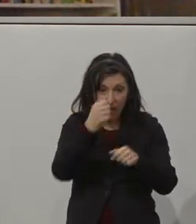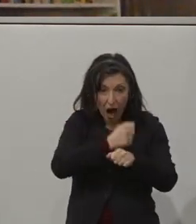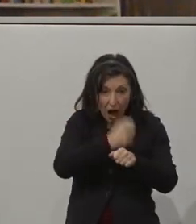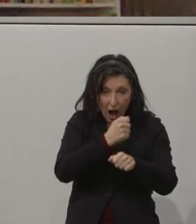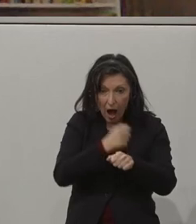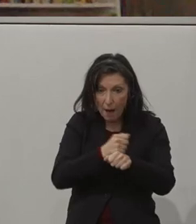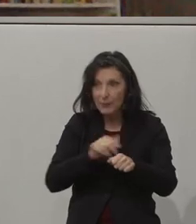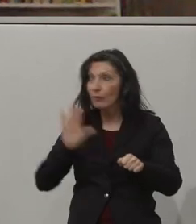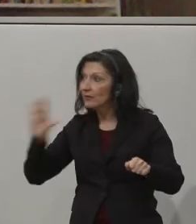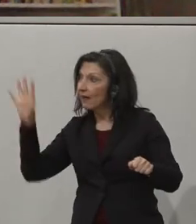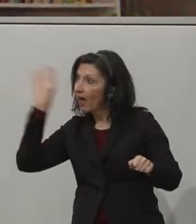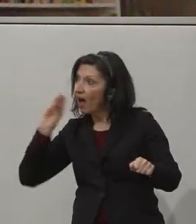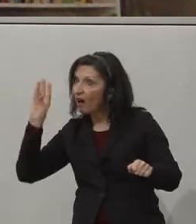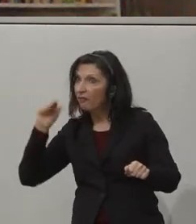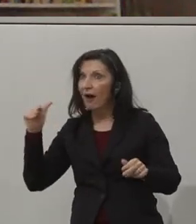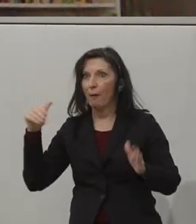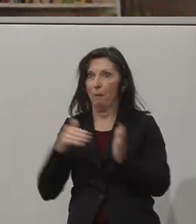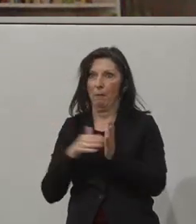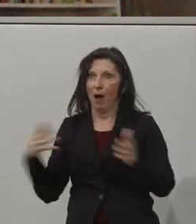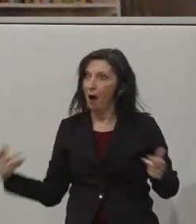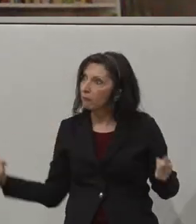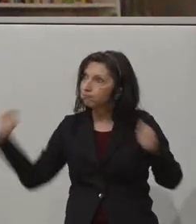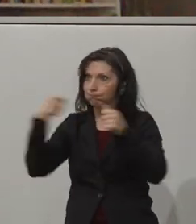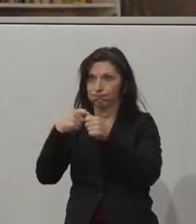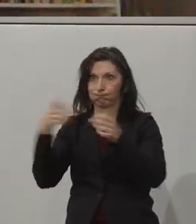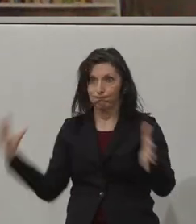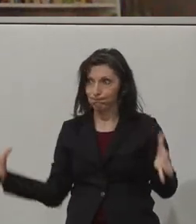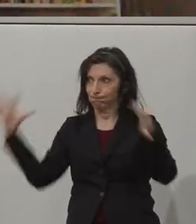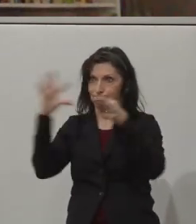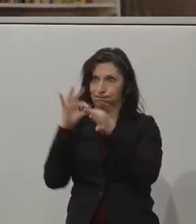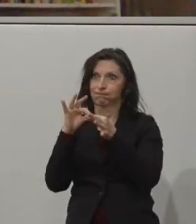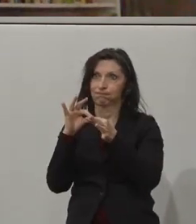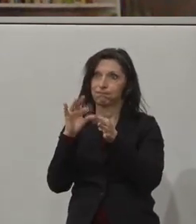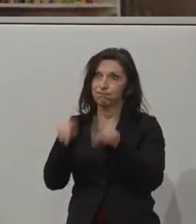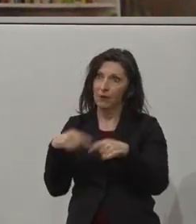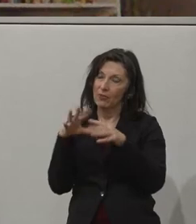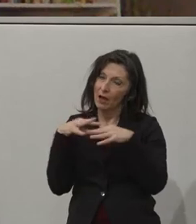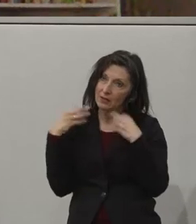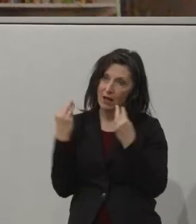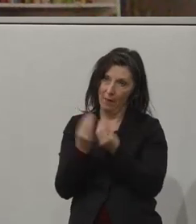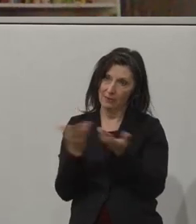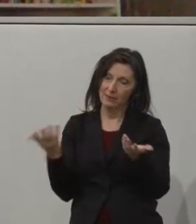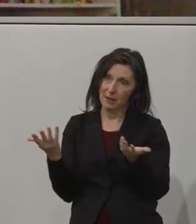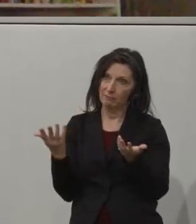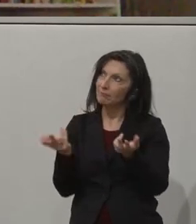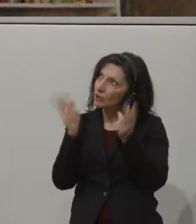Projekt- und Lösungsmöglichkeiten zu arbeiten. Das wäre hier wichtig.